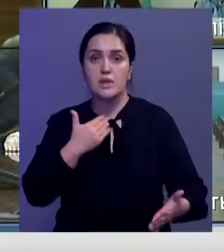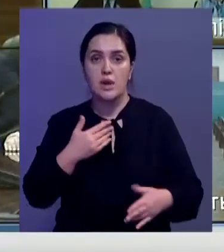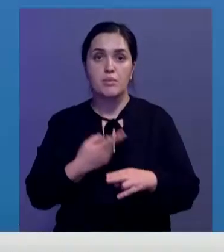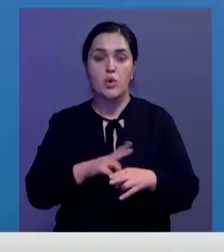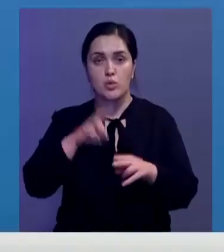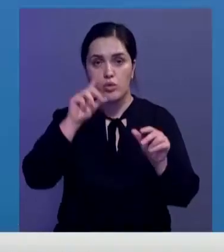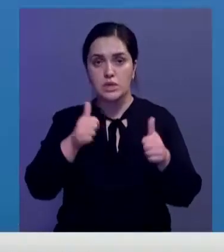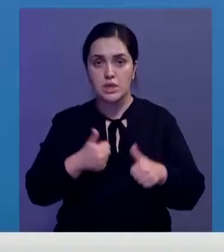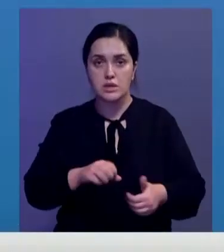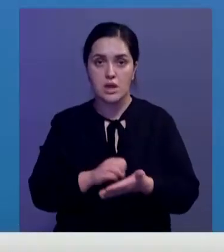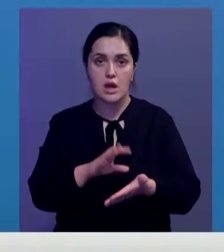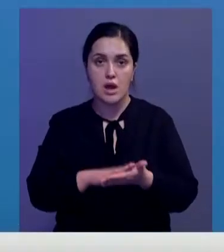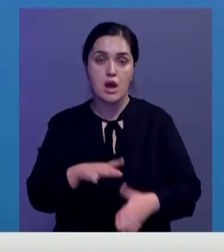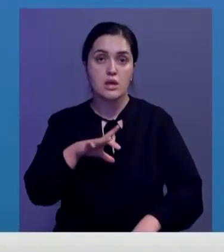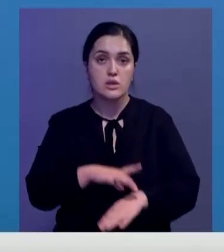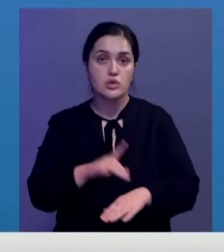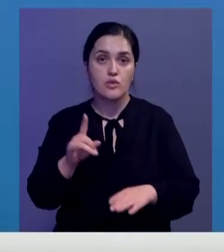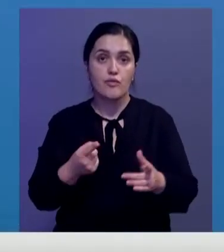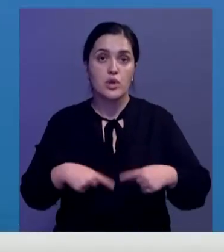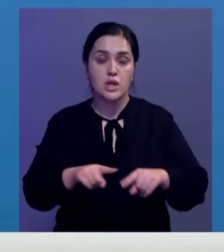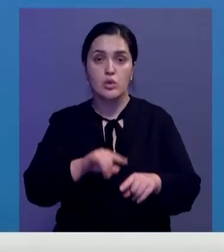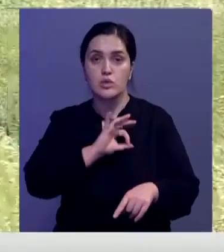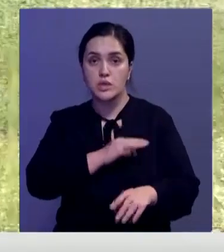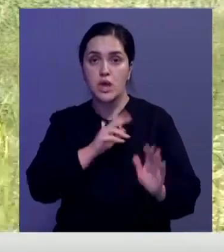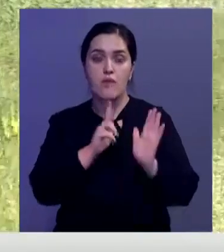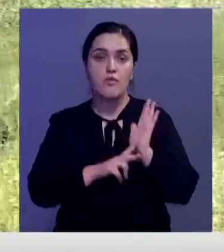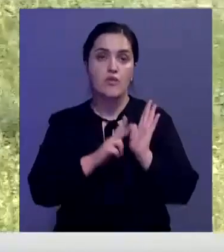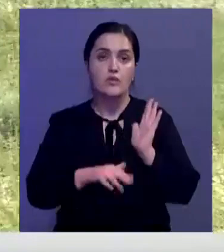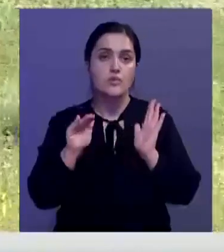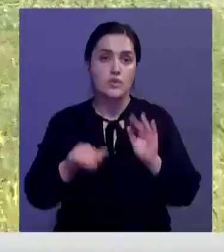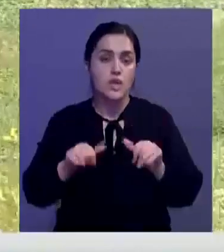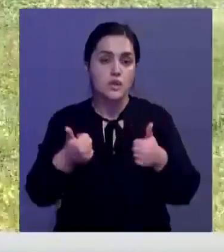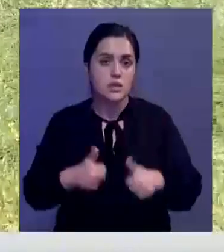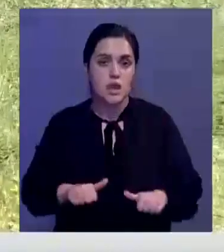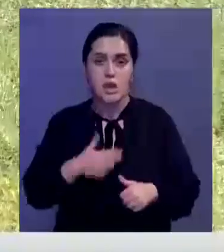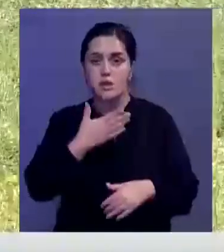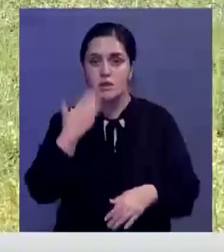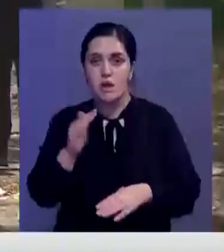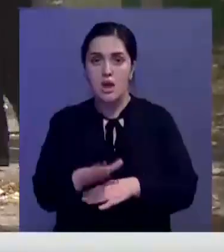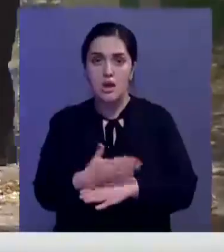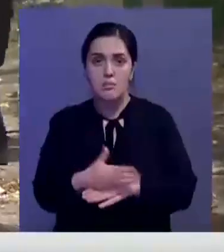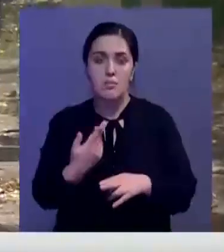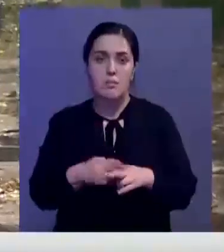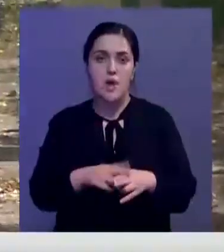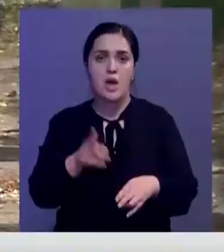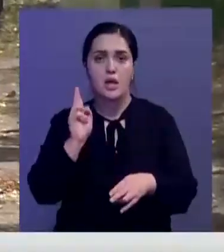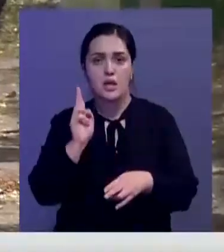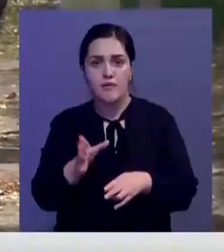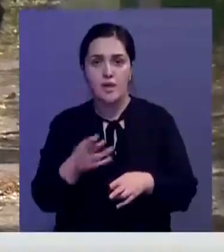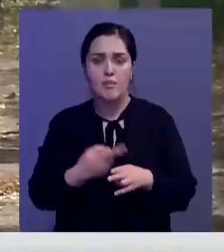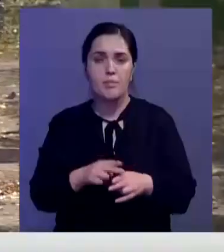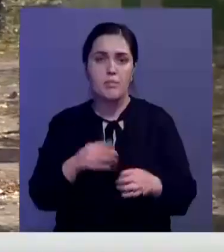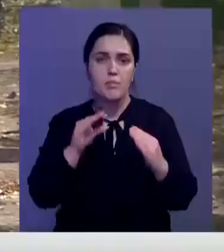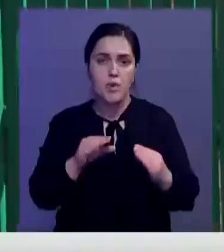предварительно провели госрегистрацию. Оказалось, что в органах юстиции более 80 тысяч незарегистрированных объектов недвижимого